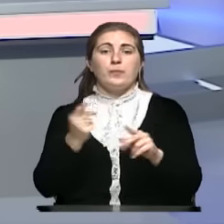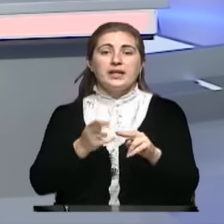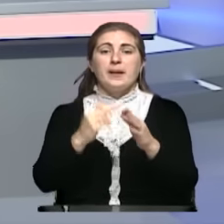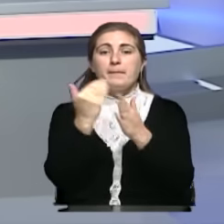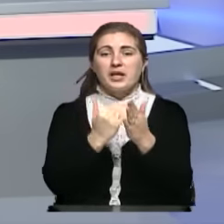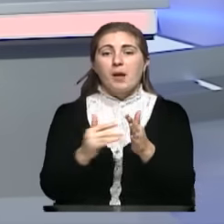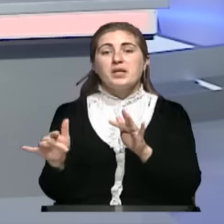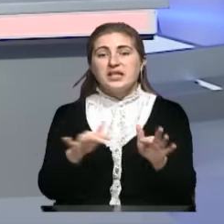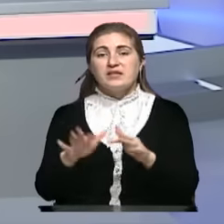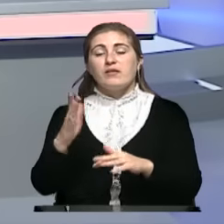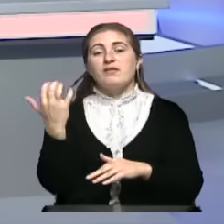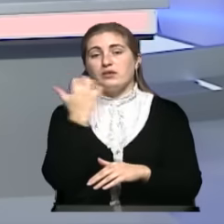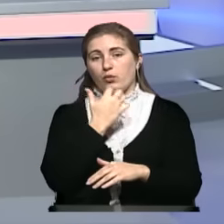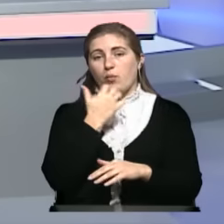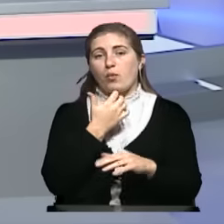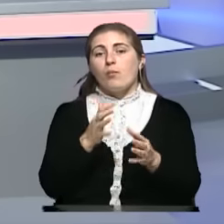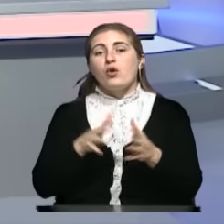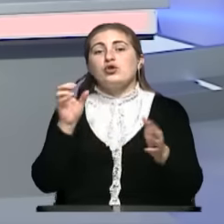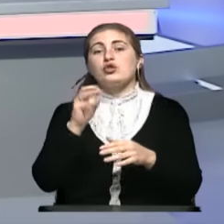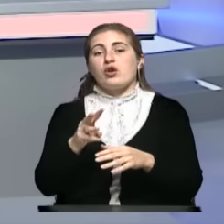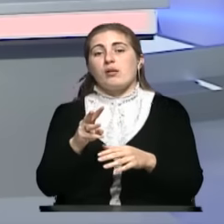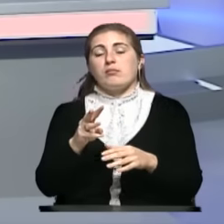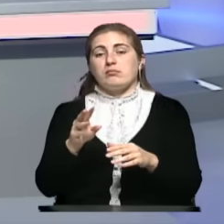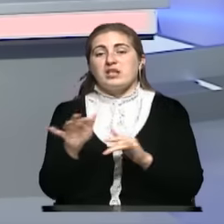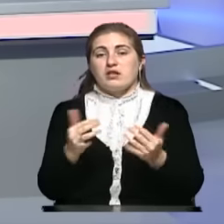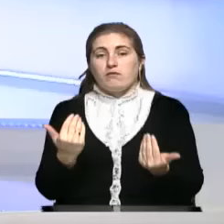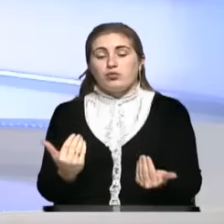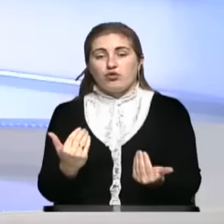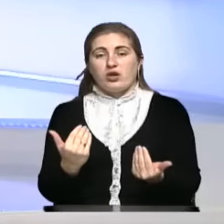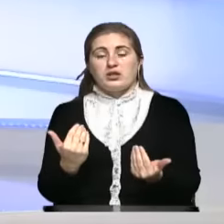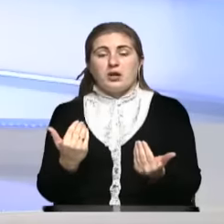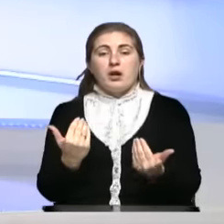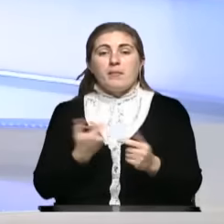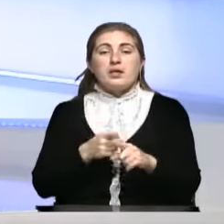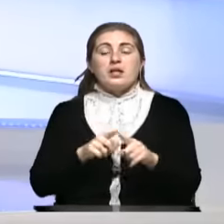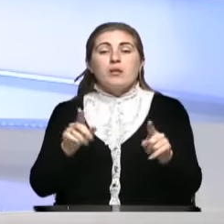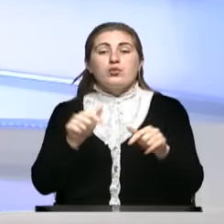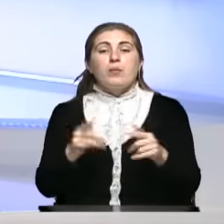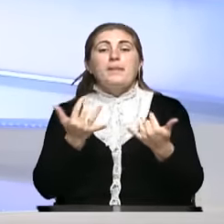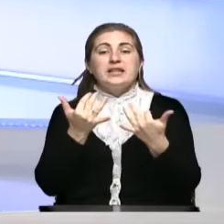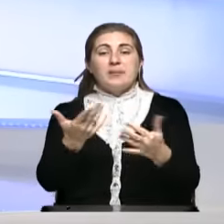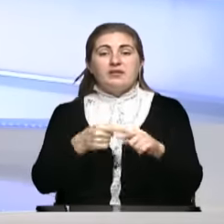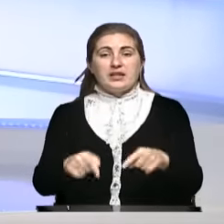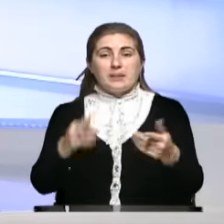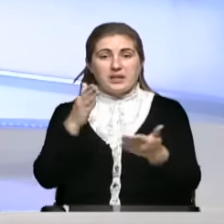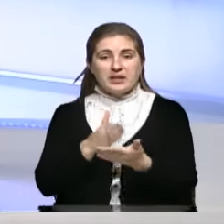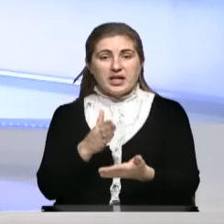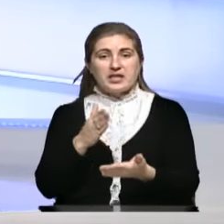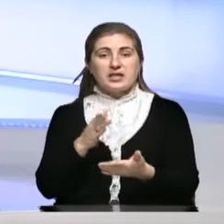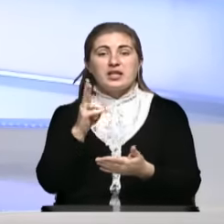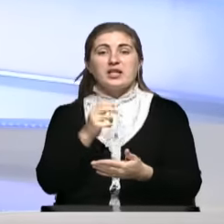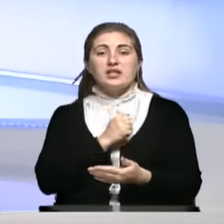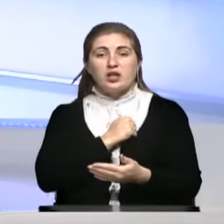действовали в Симферополе больше, чем они действуют сейчас, тем более, что потребность в этом есть. К